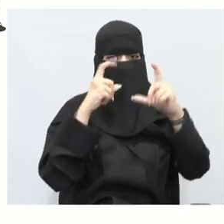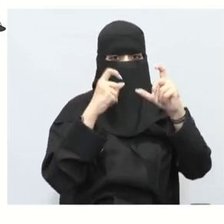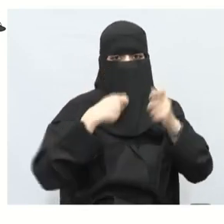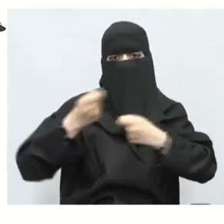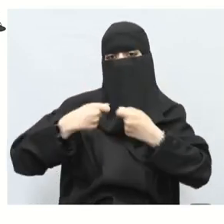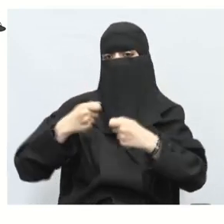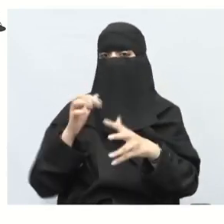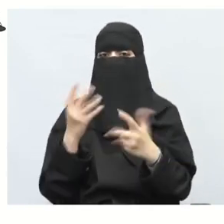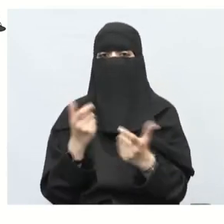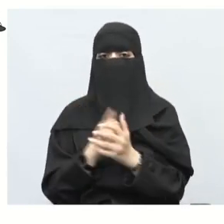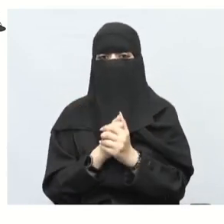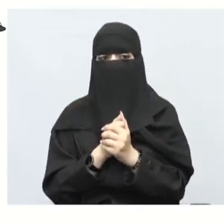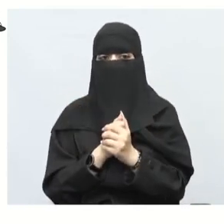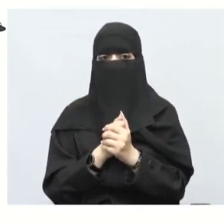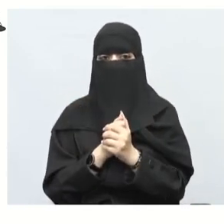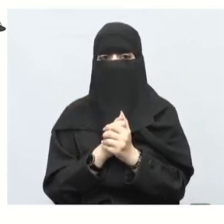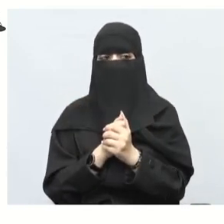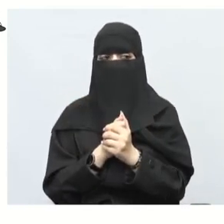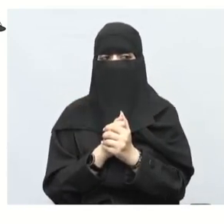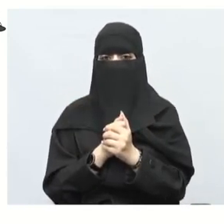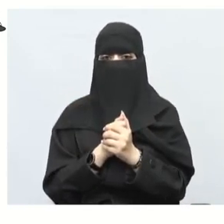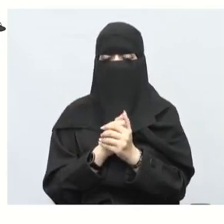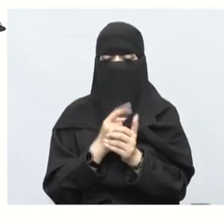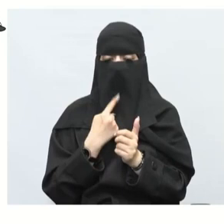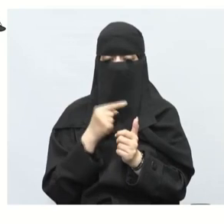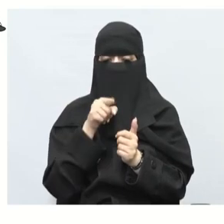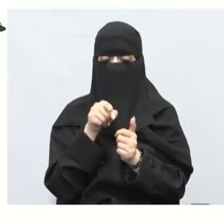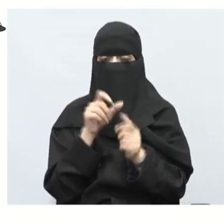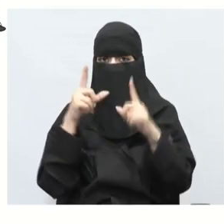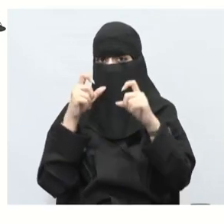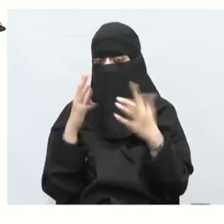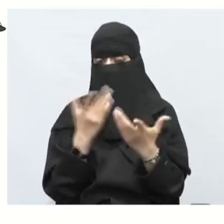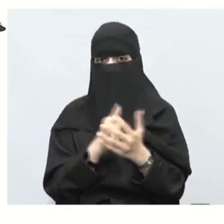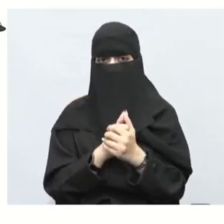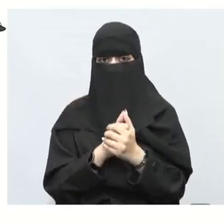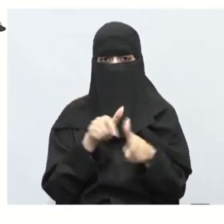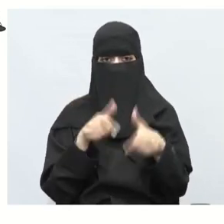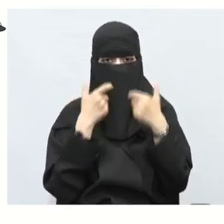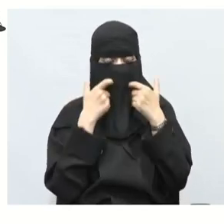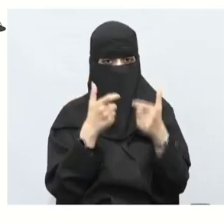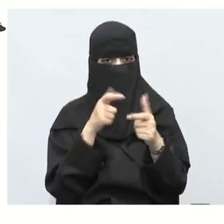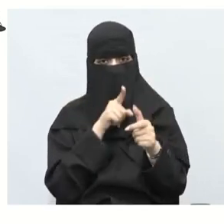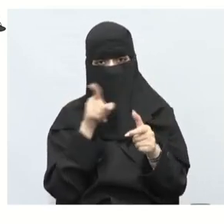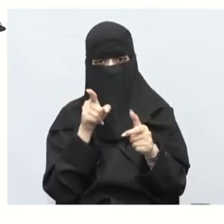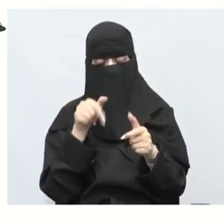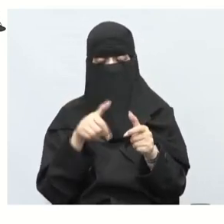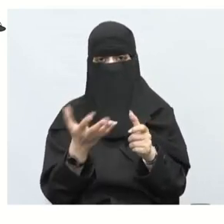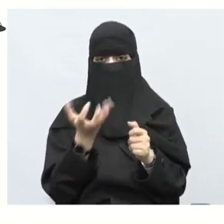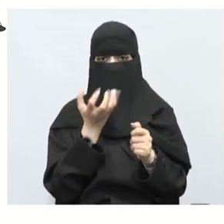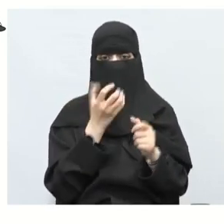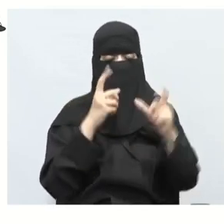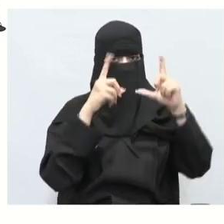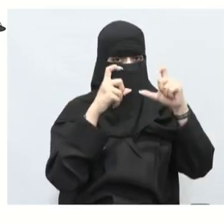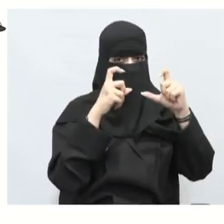هذا الثمن يبغى الصور كم؟ بس لو لاحظنا أننا أحيانا معطينا الصور